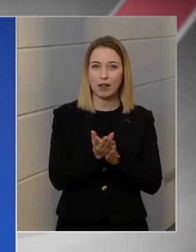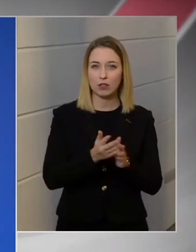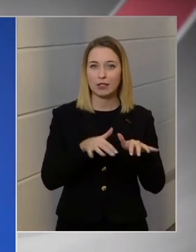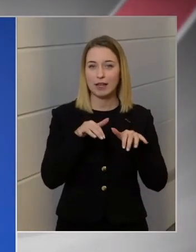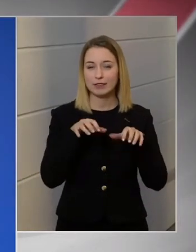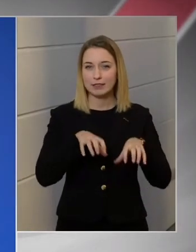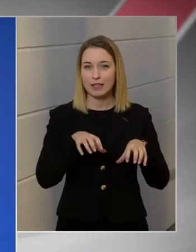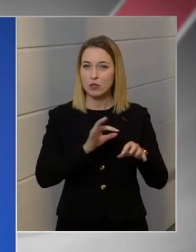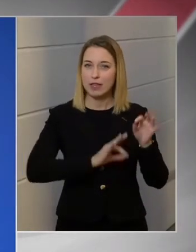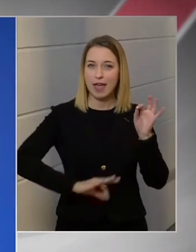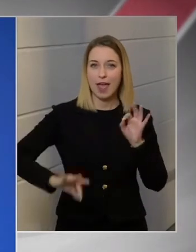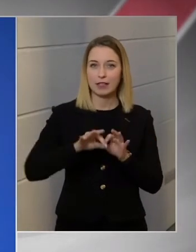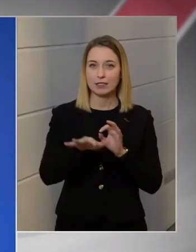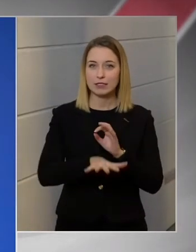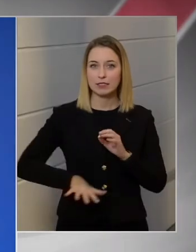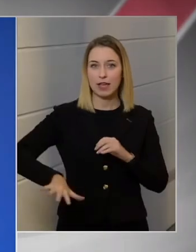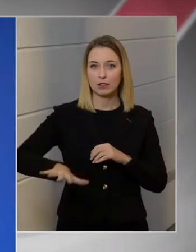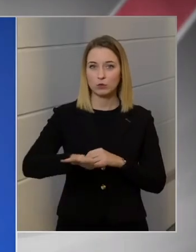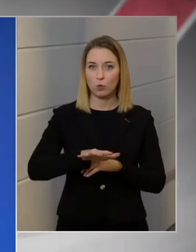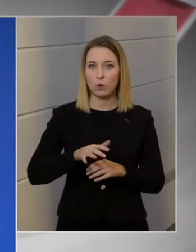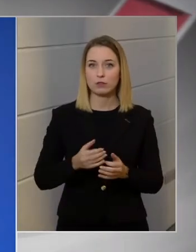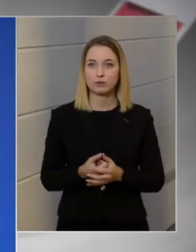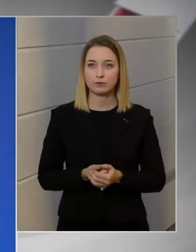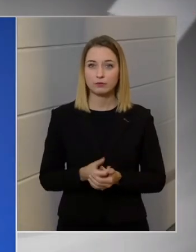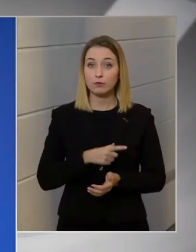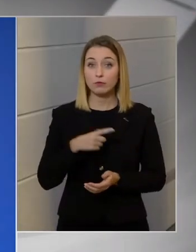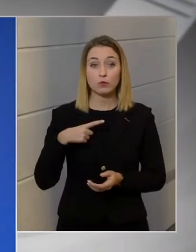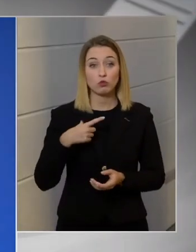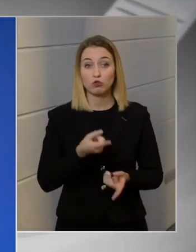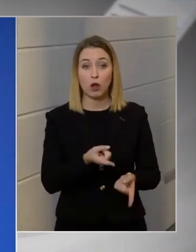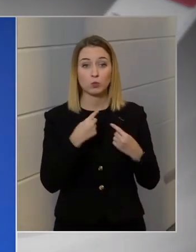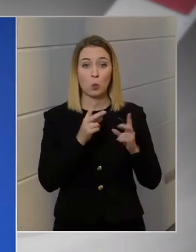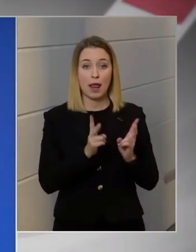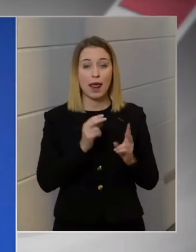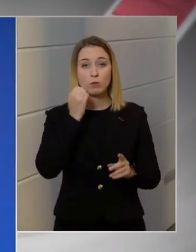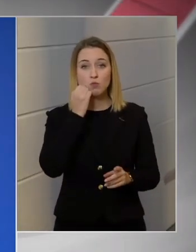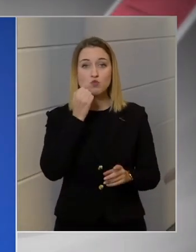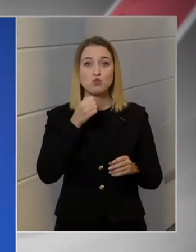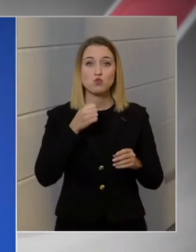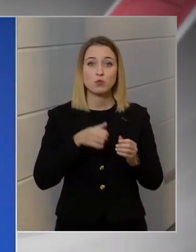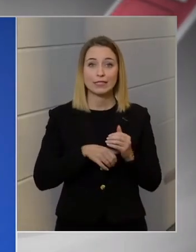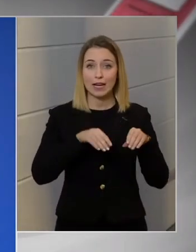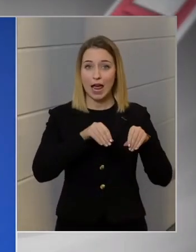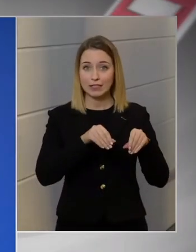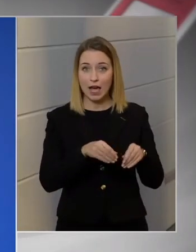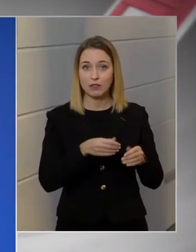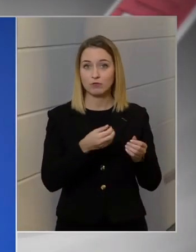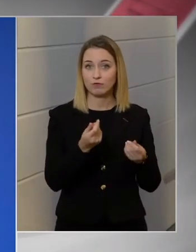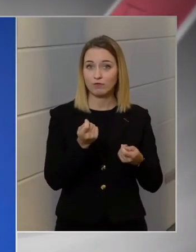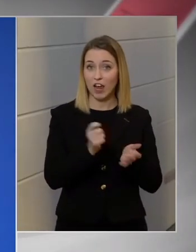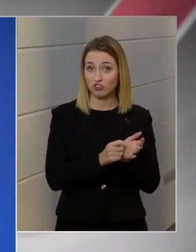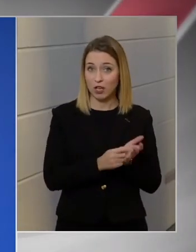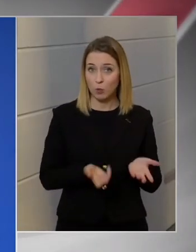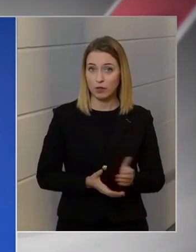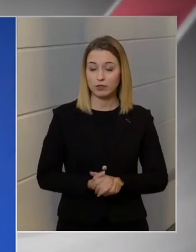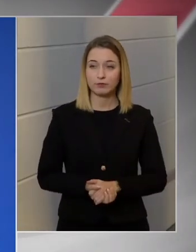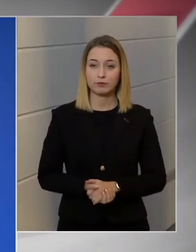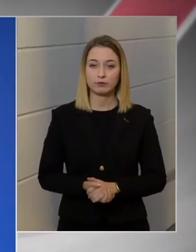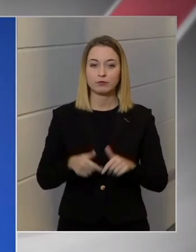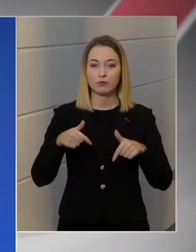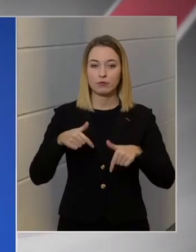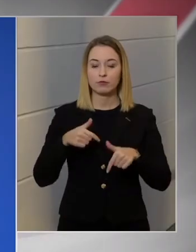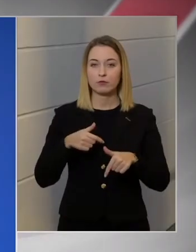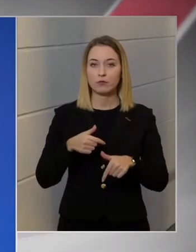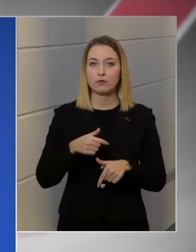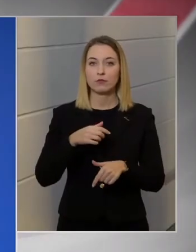szektort annak, hogy csak tőle lehet adott esetben bevásárolni műtrágyát. Itt a GVH, tehát a